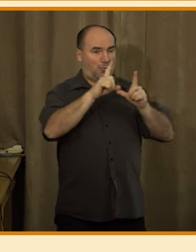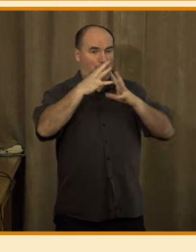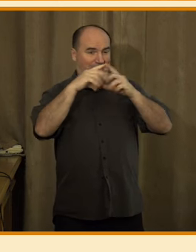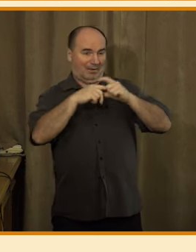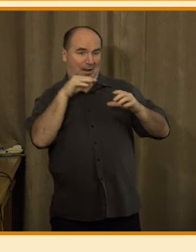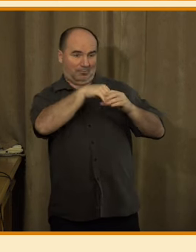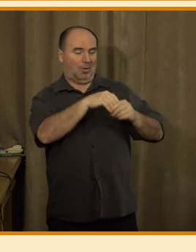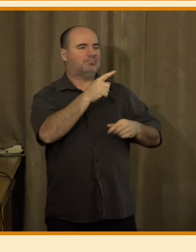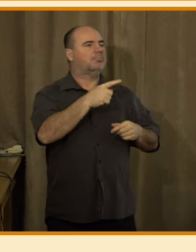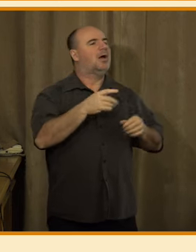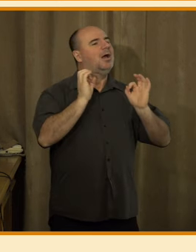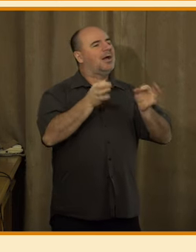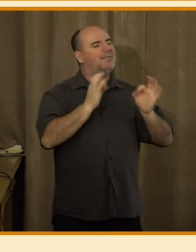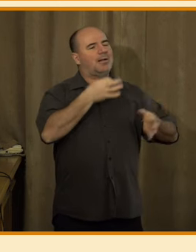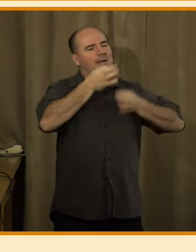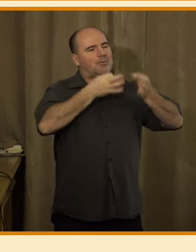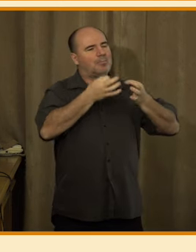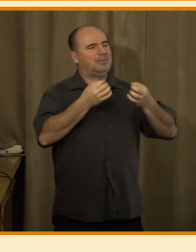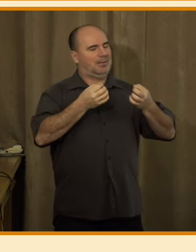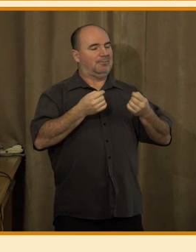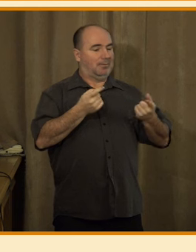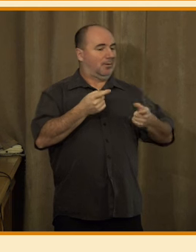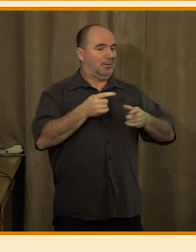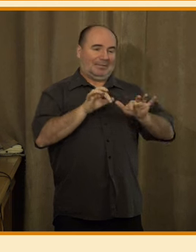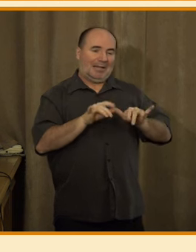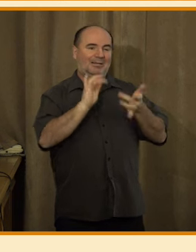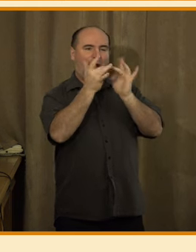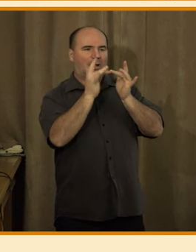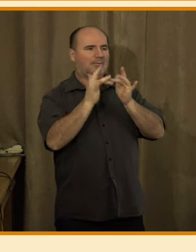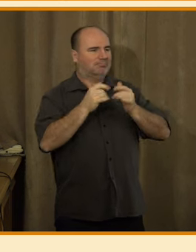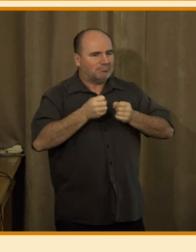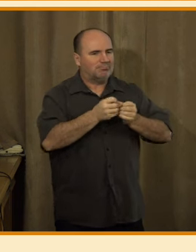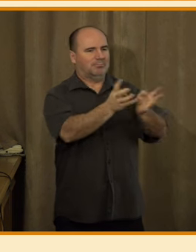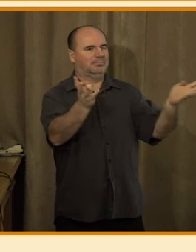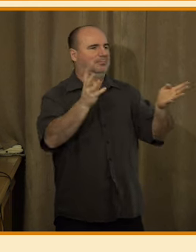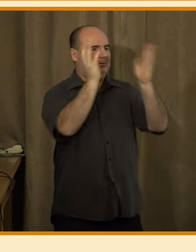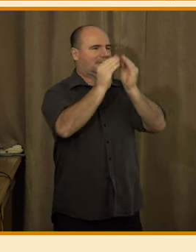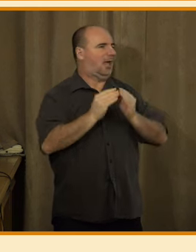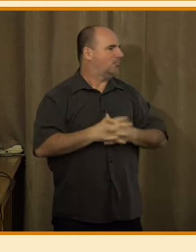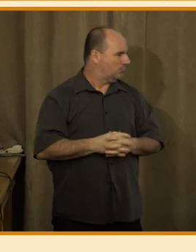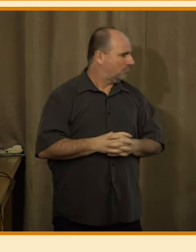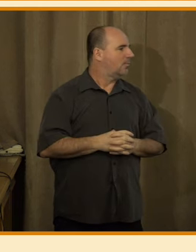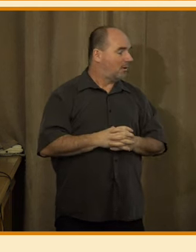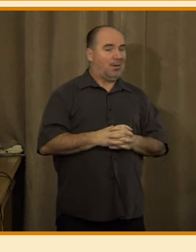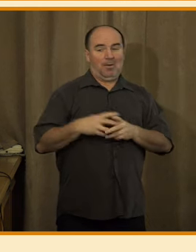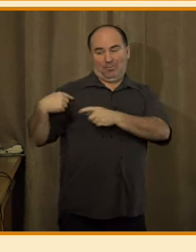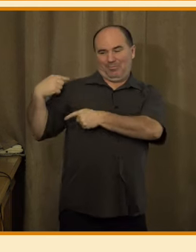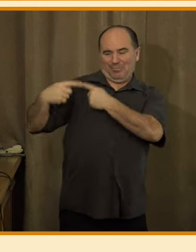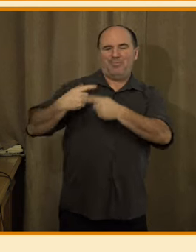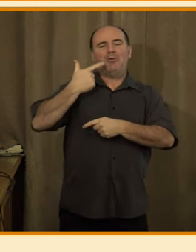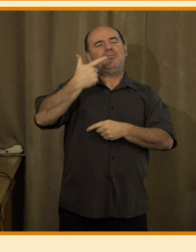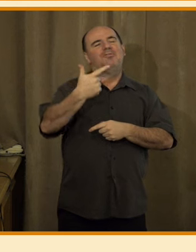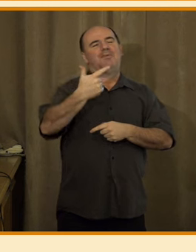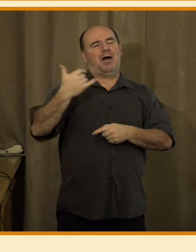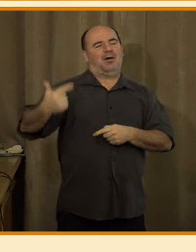digitálním mediálním ekosystému. Je zajímavé, že v průběhu toho dvouletého projektu, když píšete nějaký